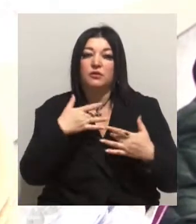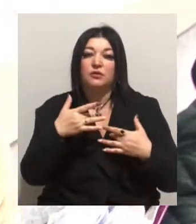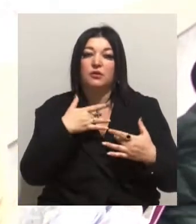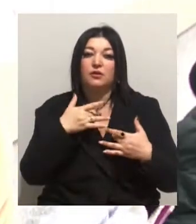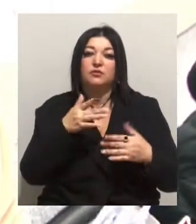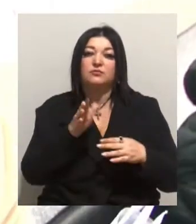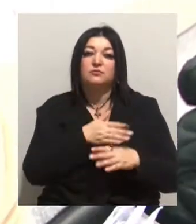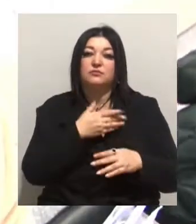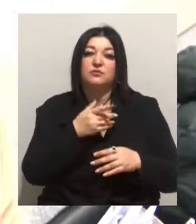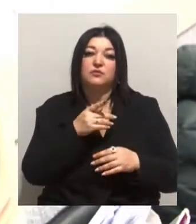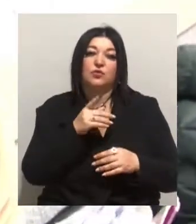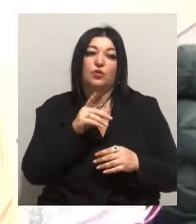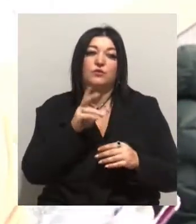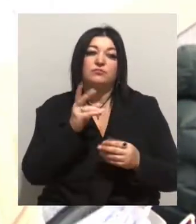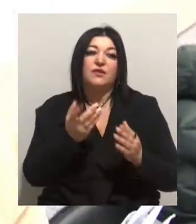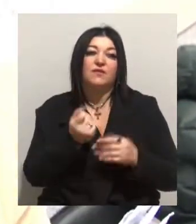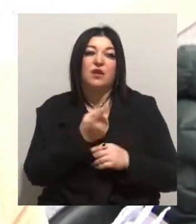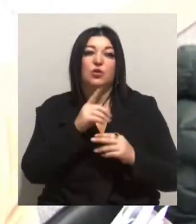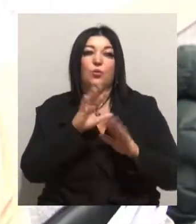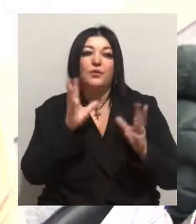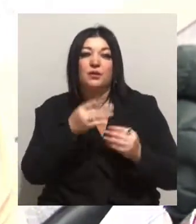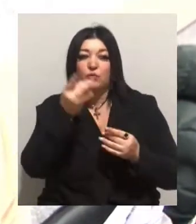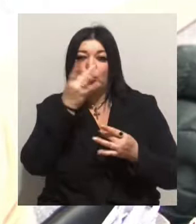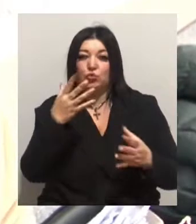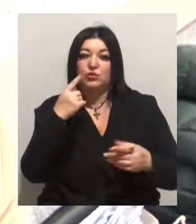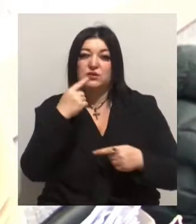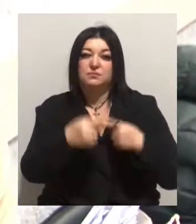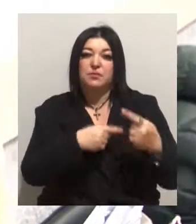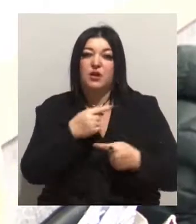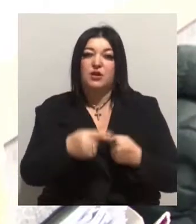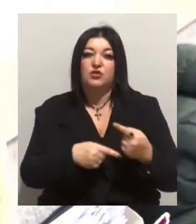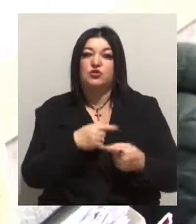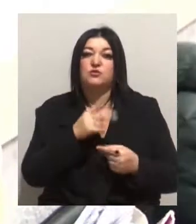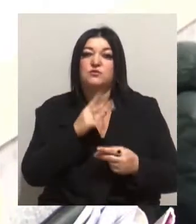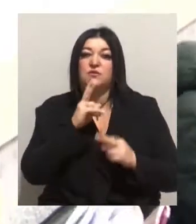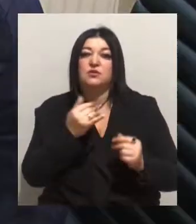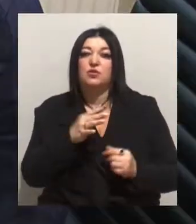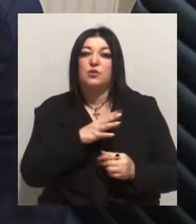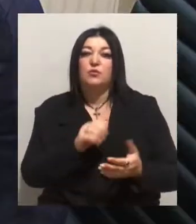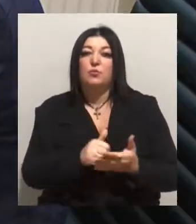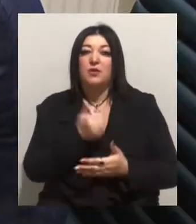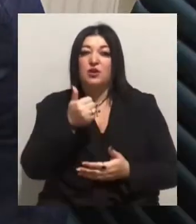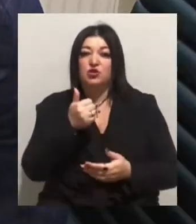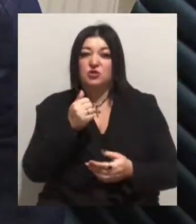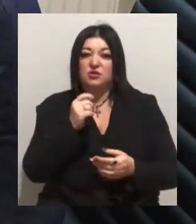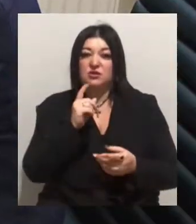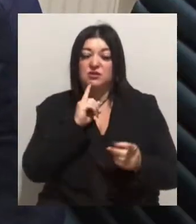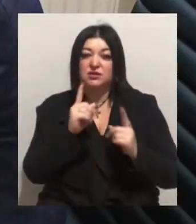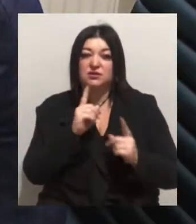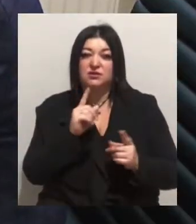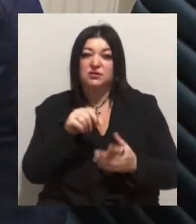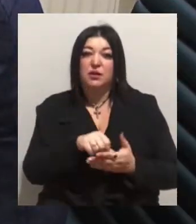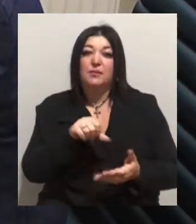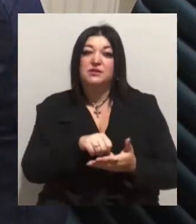культурної спадщини. Відповідно, департаментом було подано апеляційну скаргу, сьогодні було перше засідання. Представник компанії